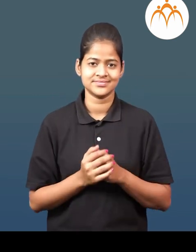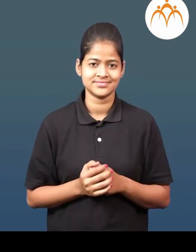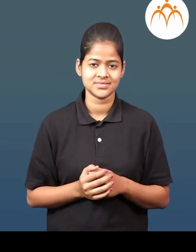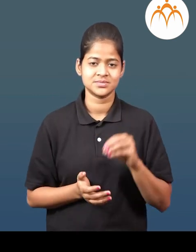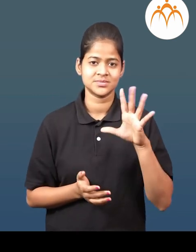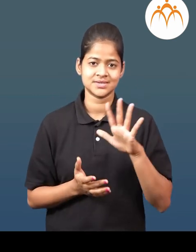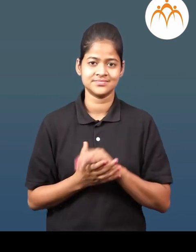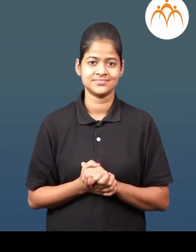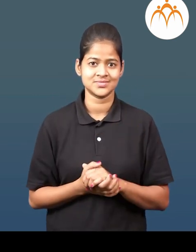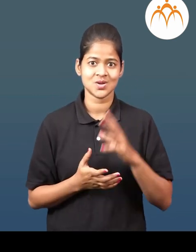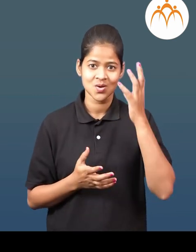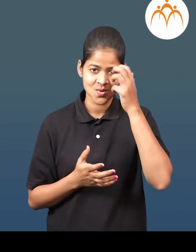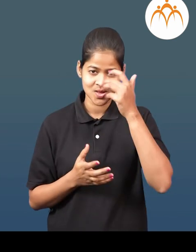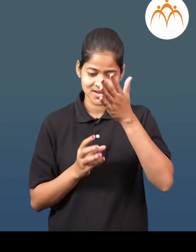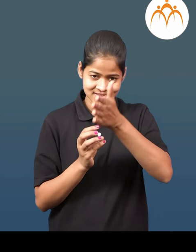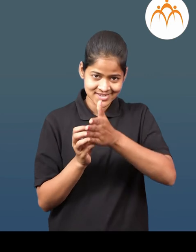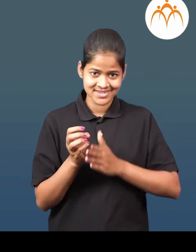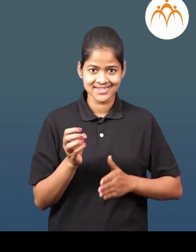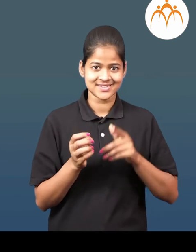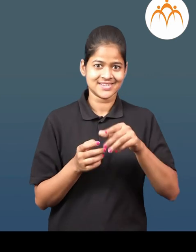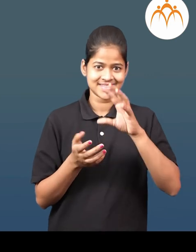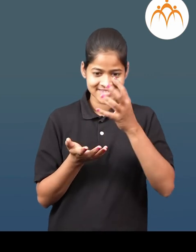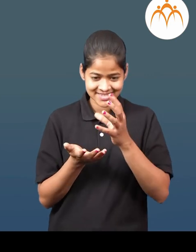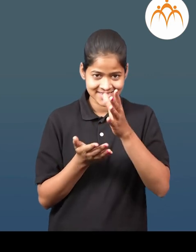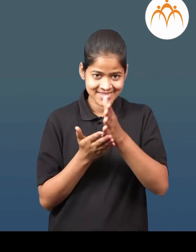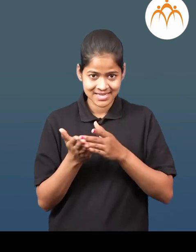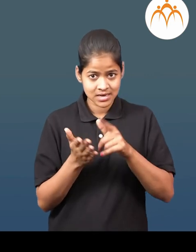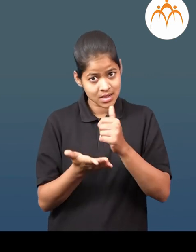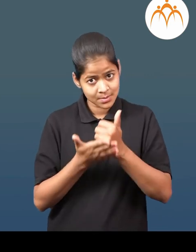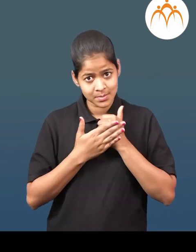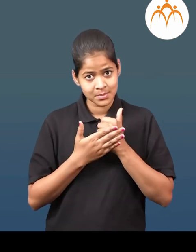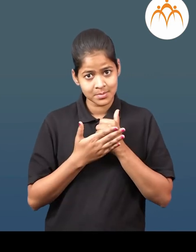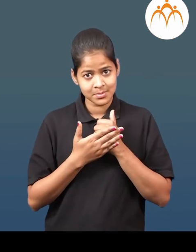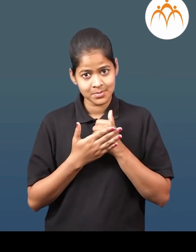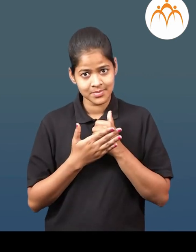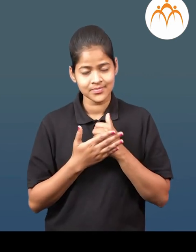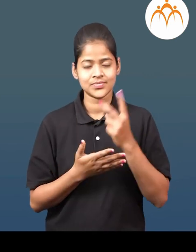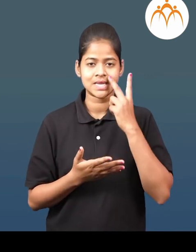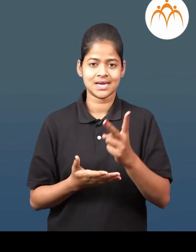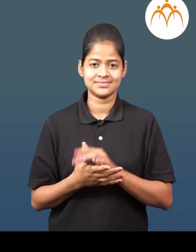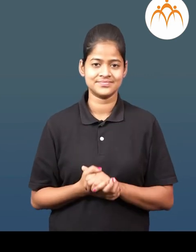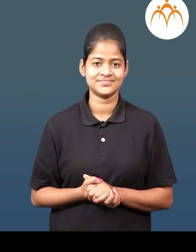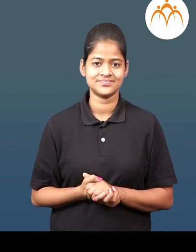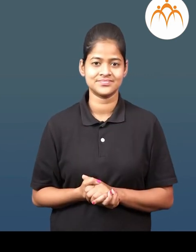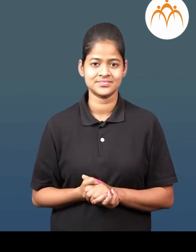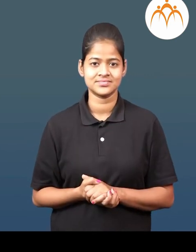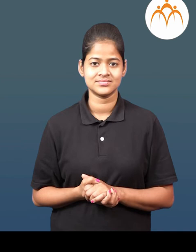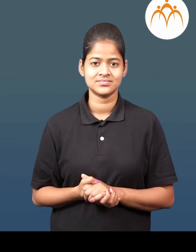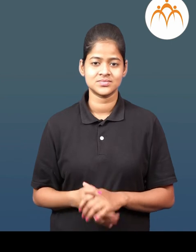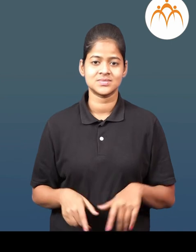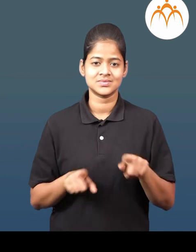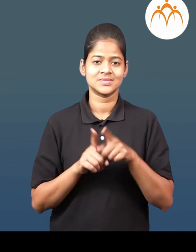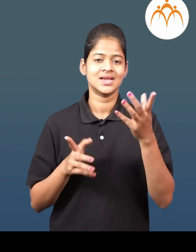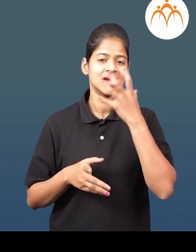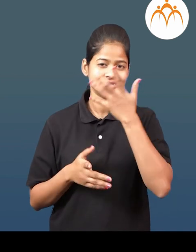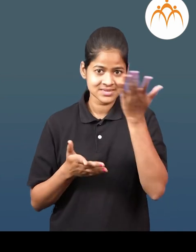5. मोसंब कापल्या वर आतिल भाग सममित आहे का ते तपासा आशे